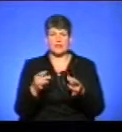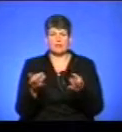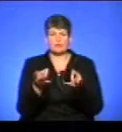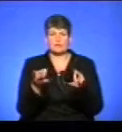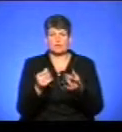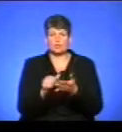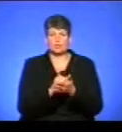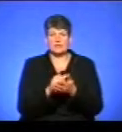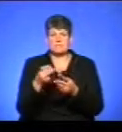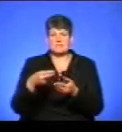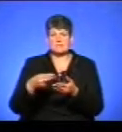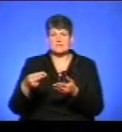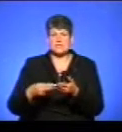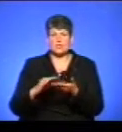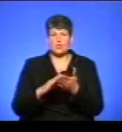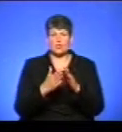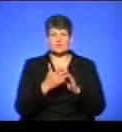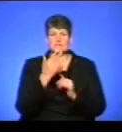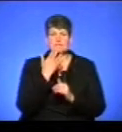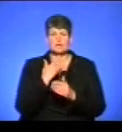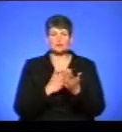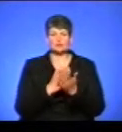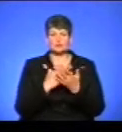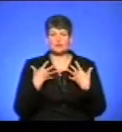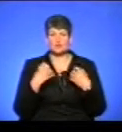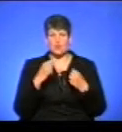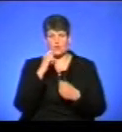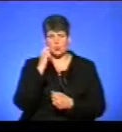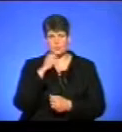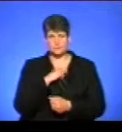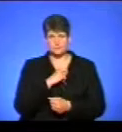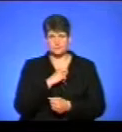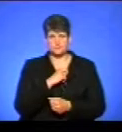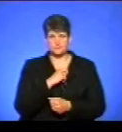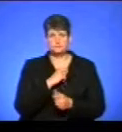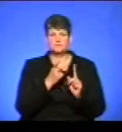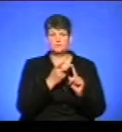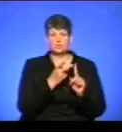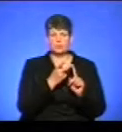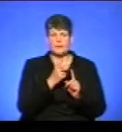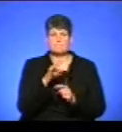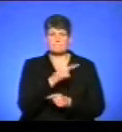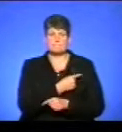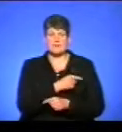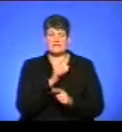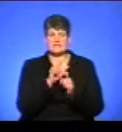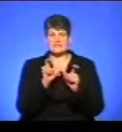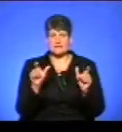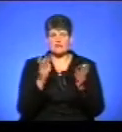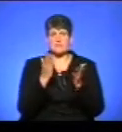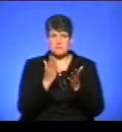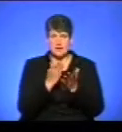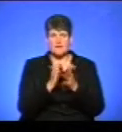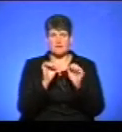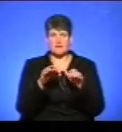документів для підписання угоди з Національною службою здоров'я України. Другий медзаклад Тернополі, який має право